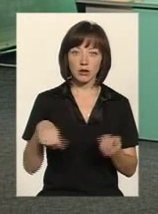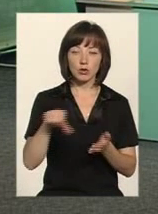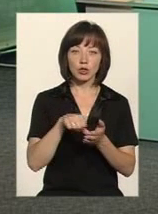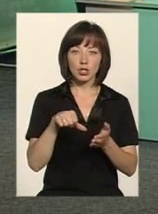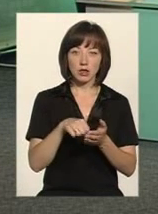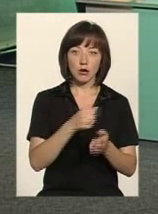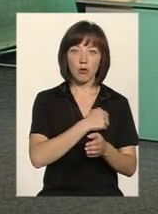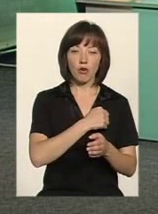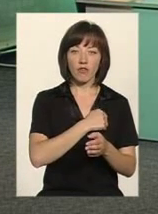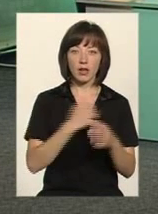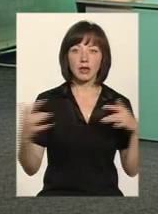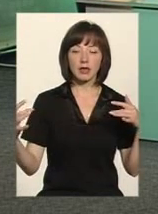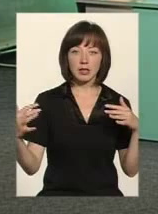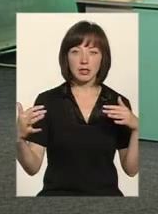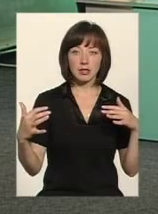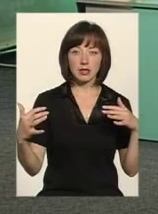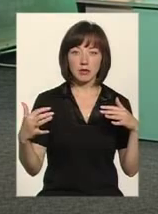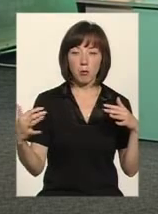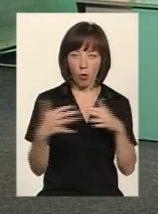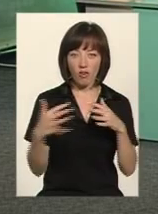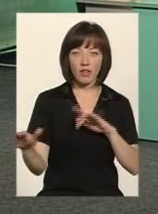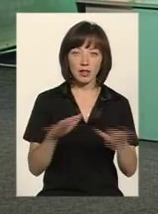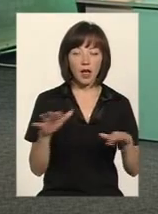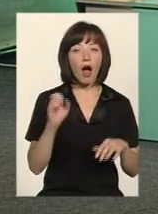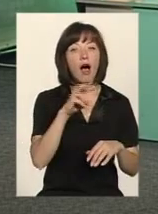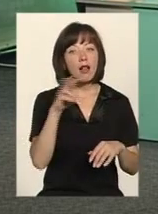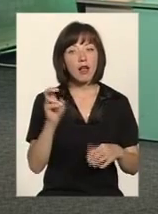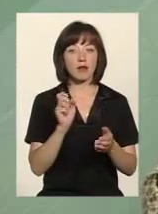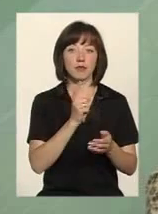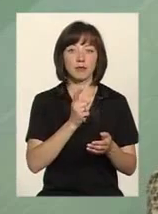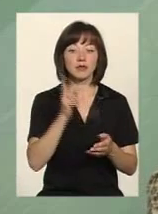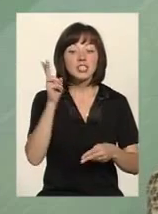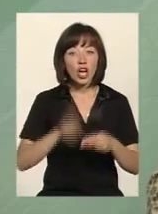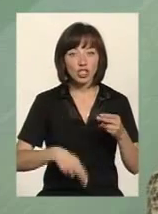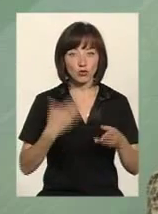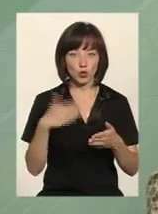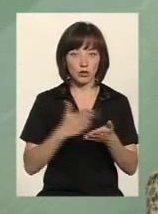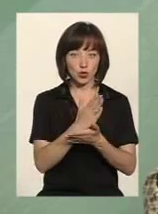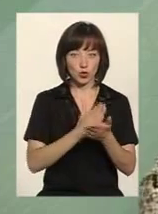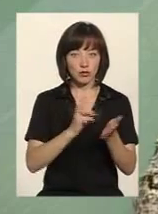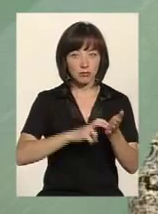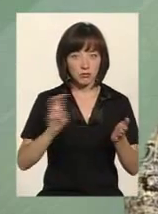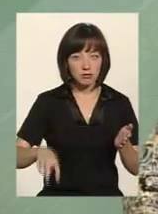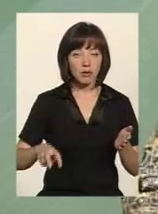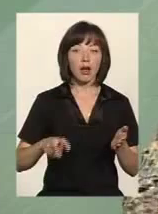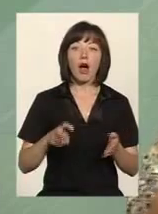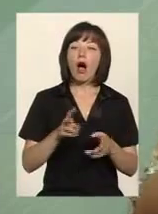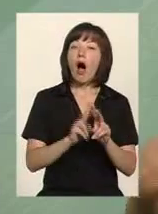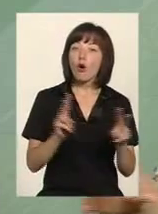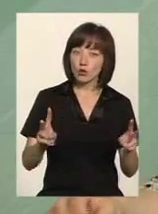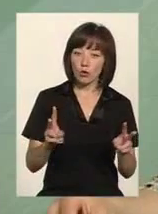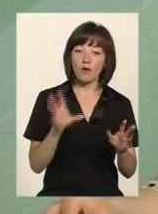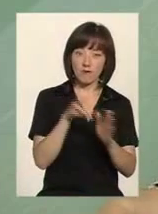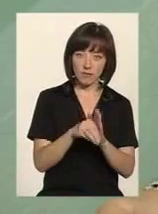бойових дій? Так, учасники бойових дій, але демобілізовані мають бути, тому що є, що бійці отримують, навіть будучи в